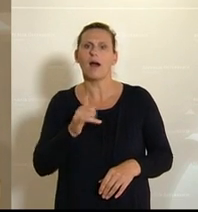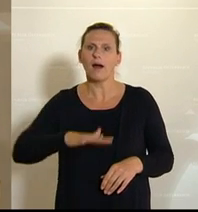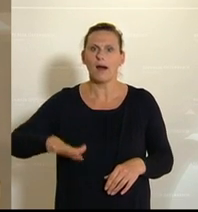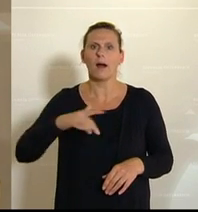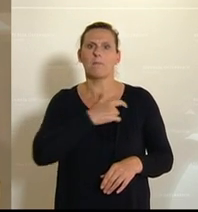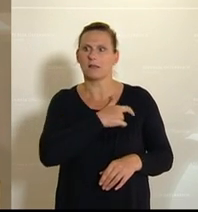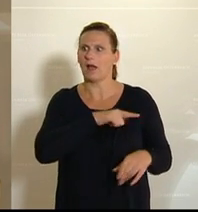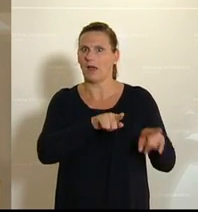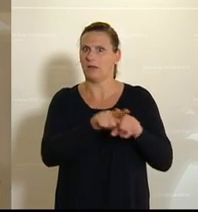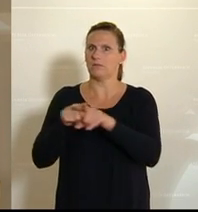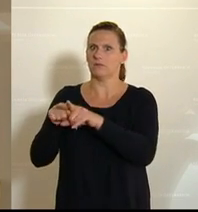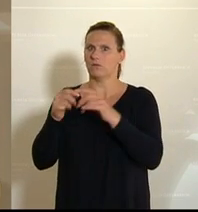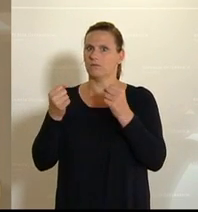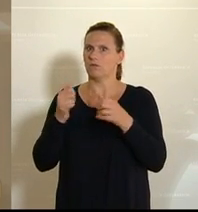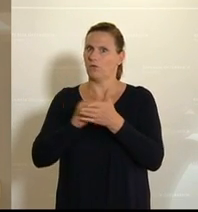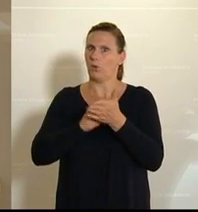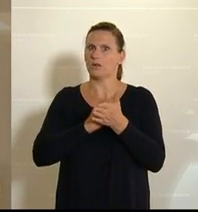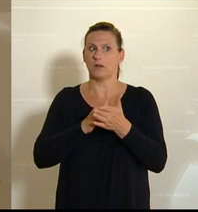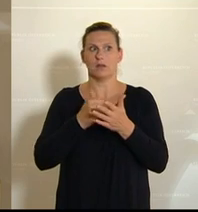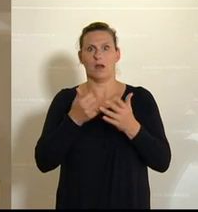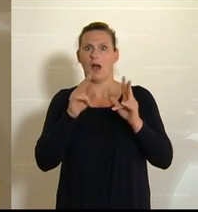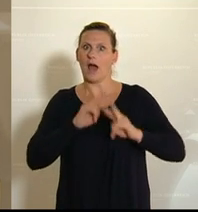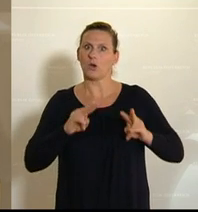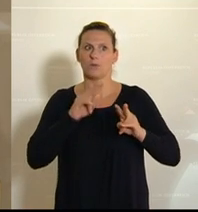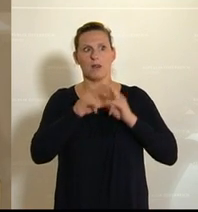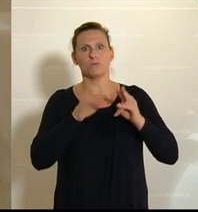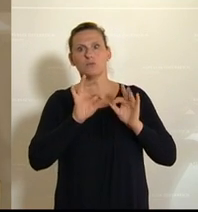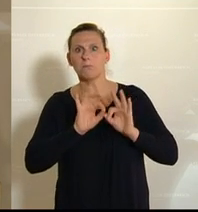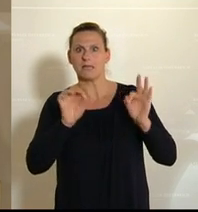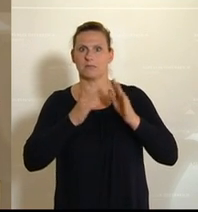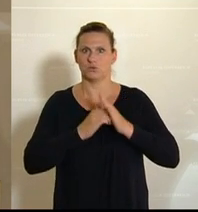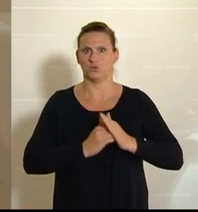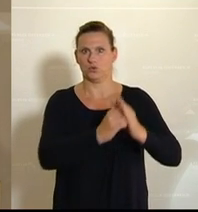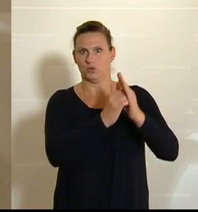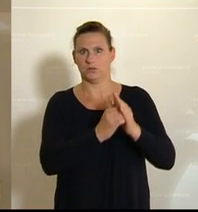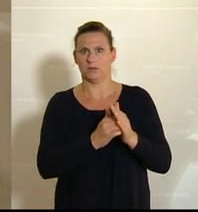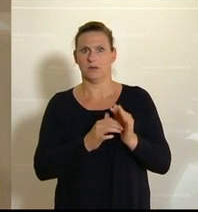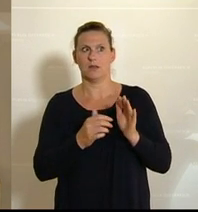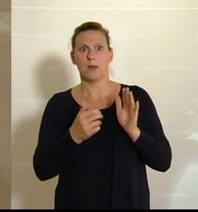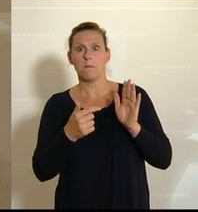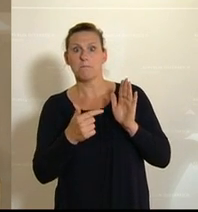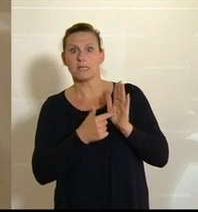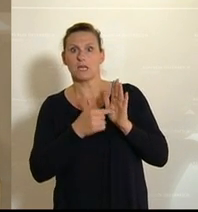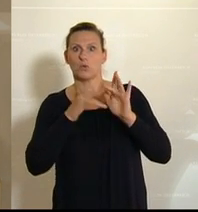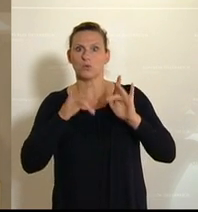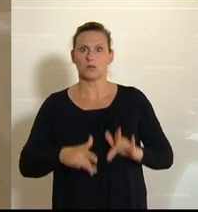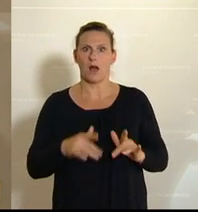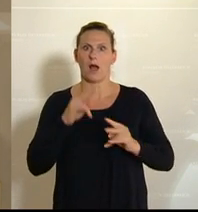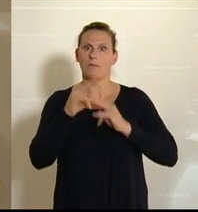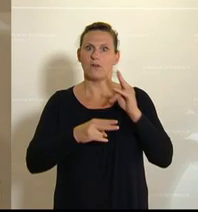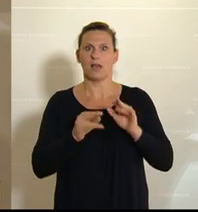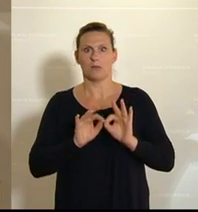Parteien hinweg, das freut mich ja sehr, pflegende Eingehörige müssen besser unterstützt werden. Die Arbeitsbedingungen für die Menschen in der Pflege müssen